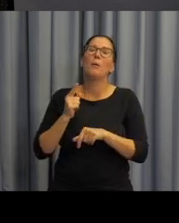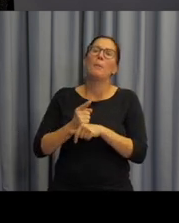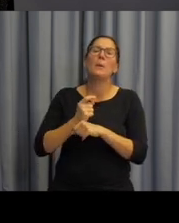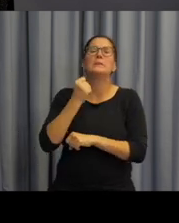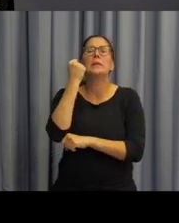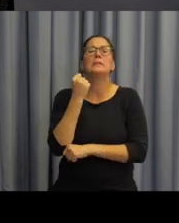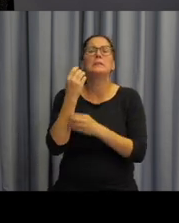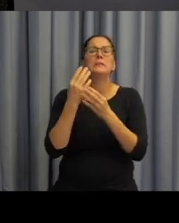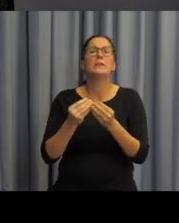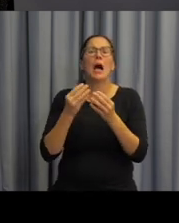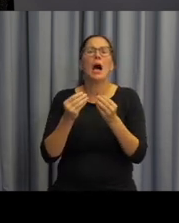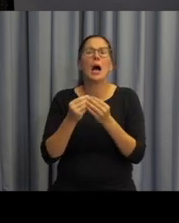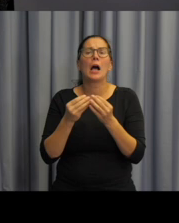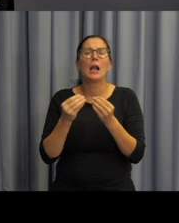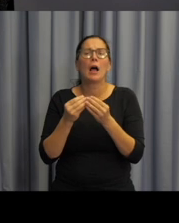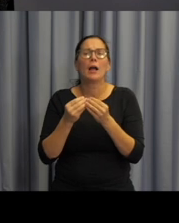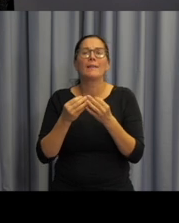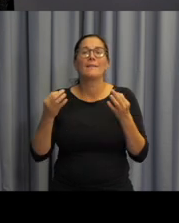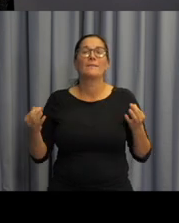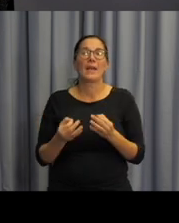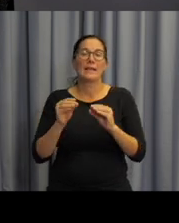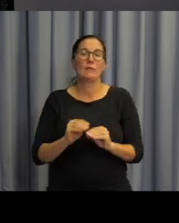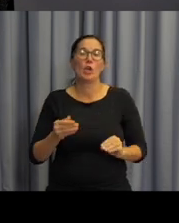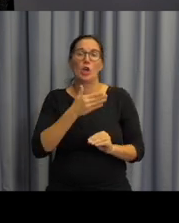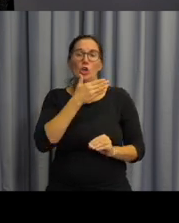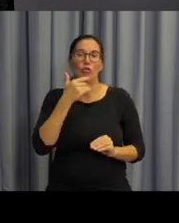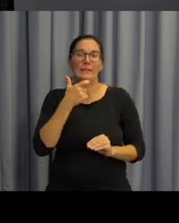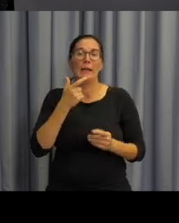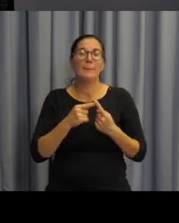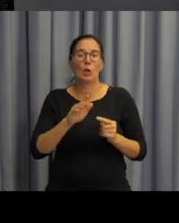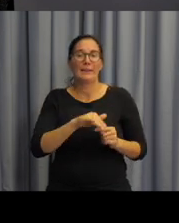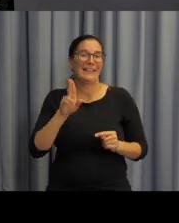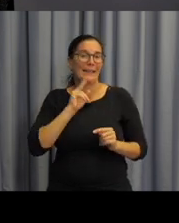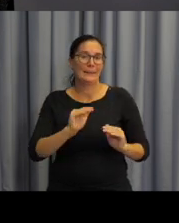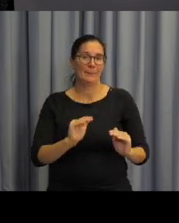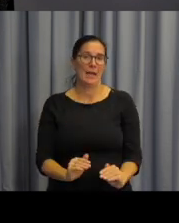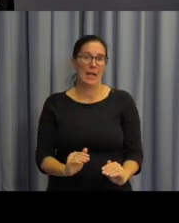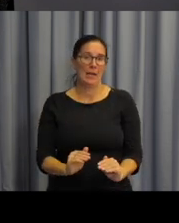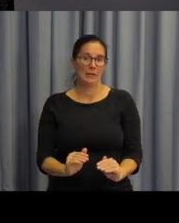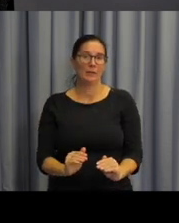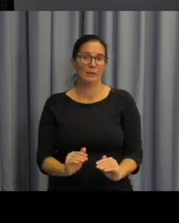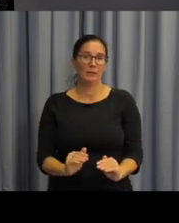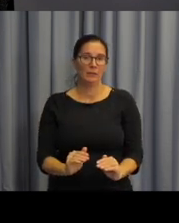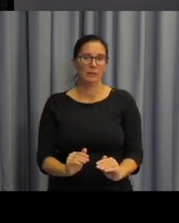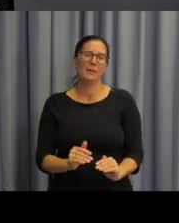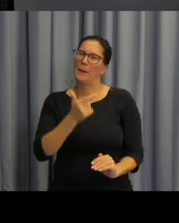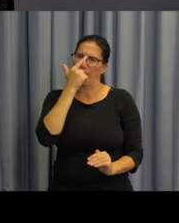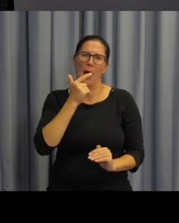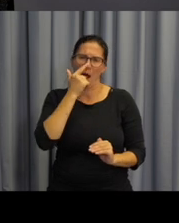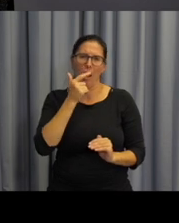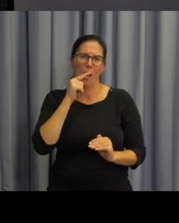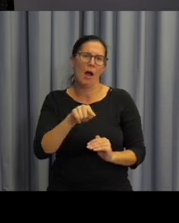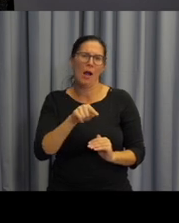zabývá výukou češtiny u těch nejmenších neslyšících dětí a u našich nejmladších školáčků. Ale